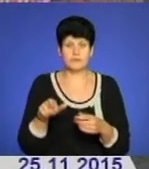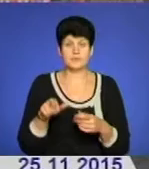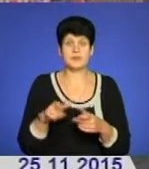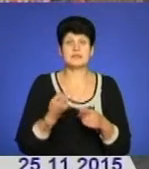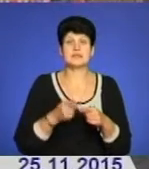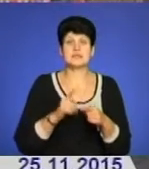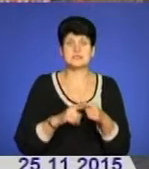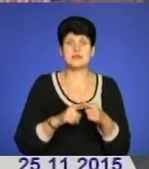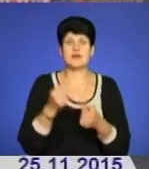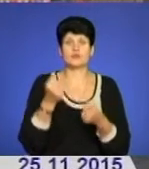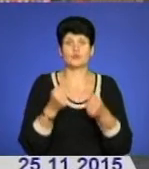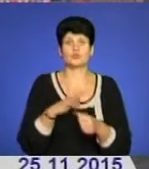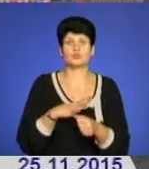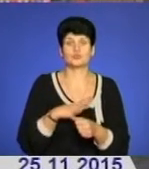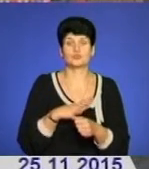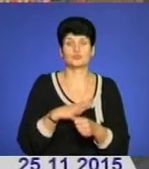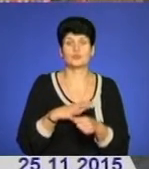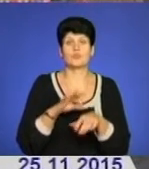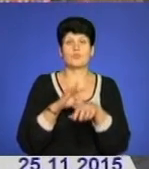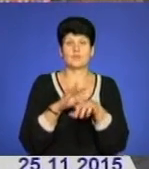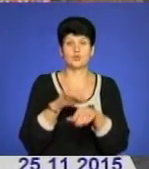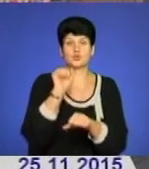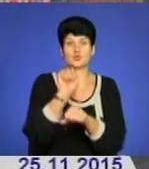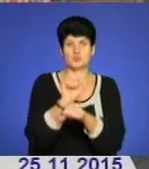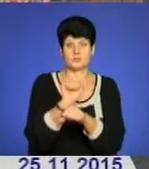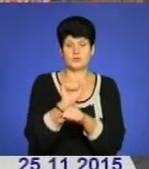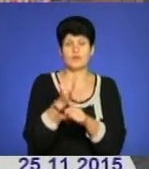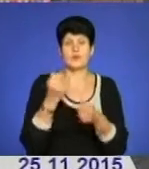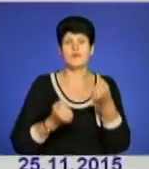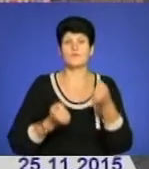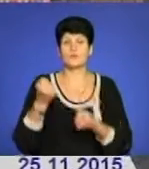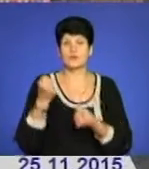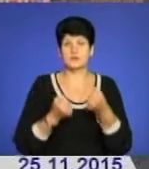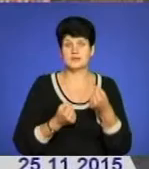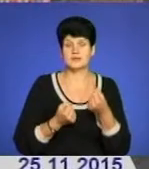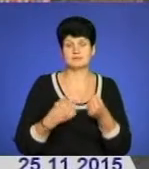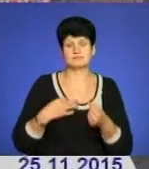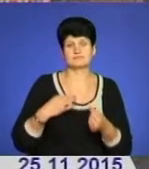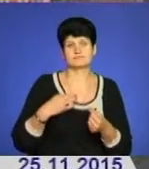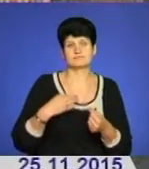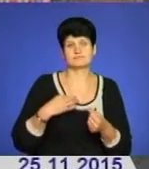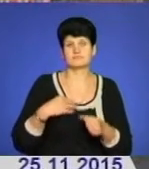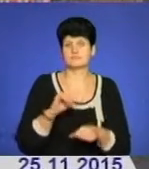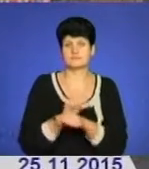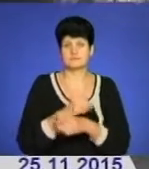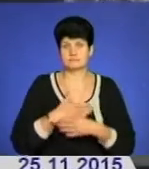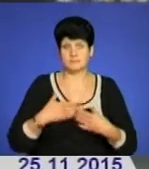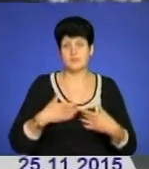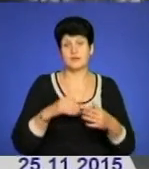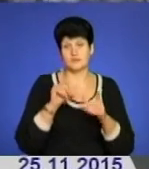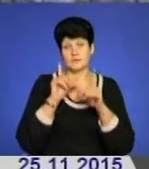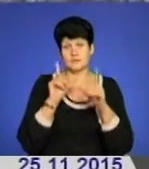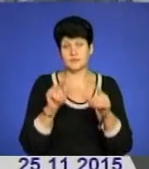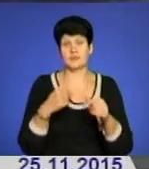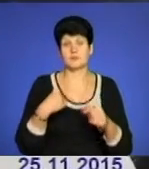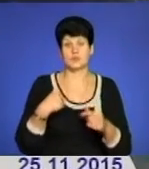було проведено зупинку даного автомобіля, однак водій автомобіля прогенерував на вказівку зупинитися і продовжив рух. Після